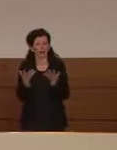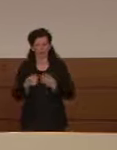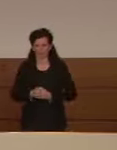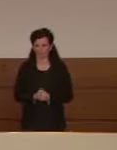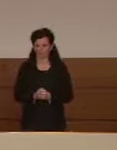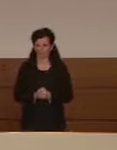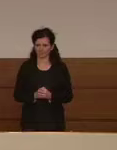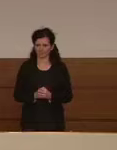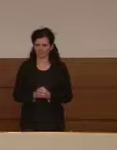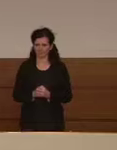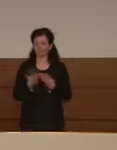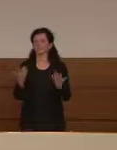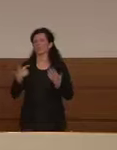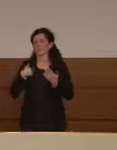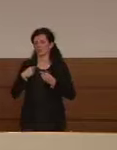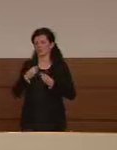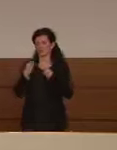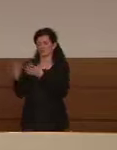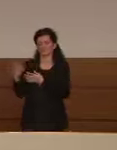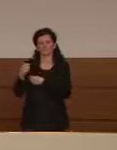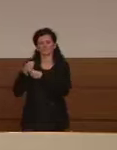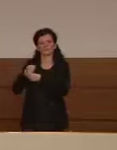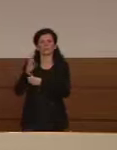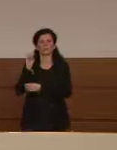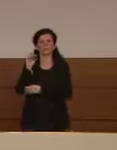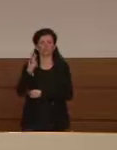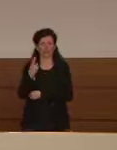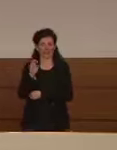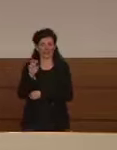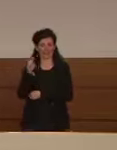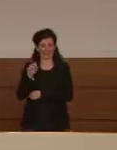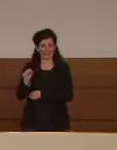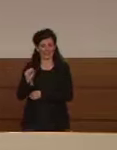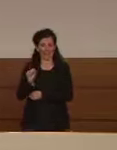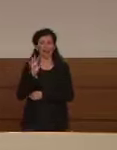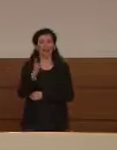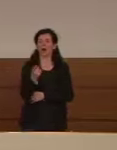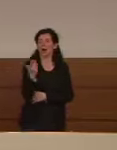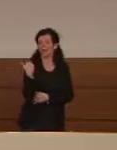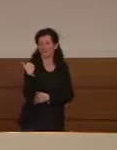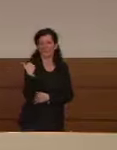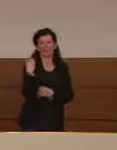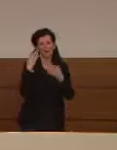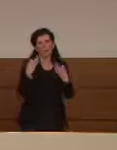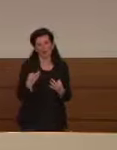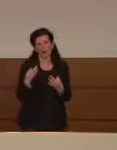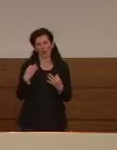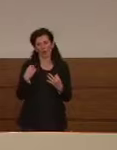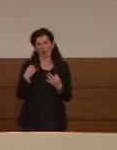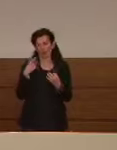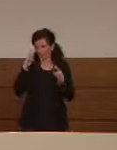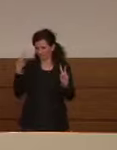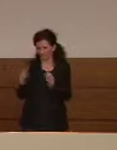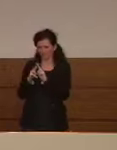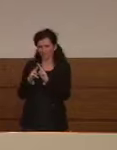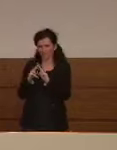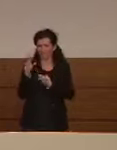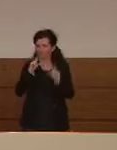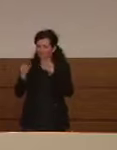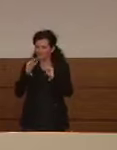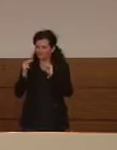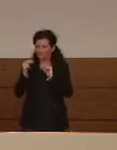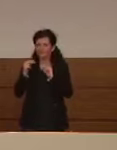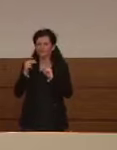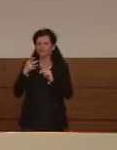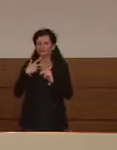lascio rispondere il professore Rezza ma prima quando ci siamo visti abbiamo commentato un grafico col professore